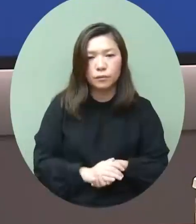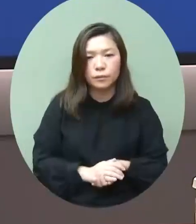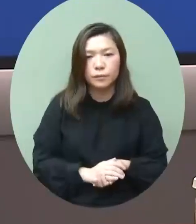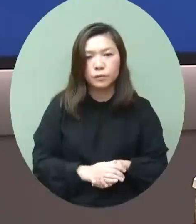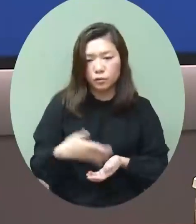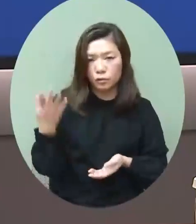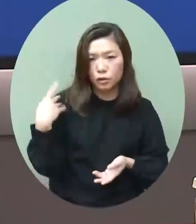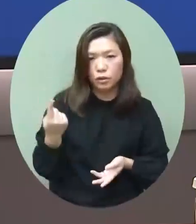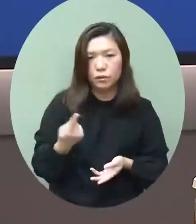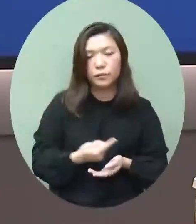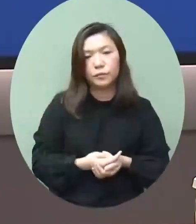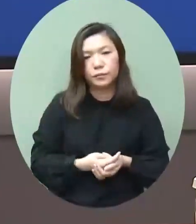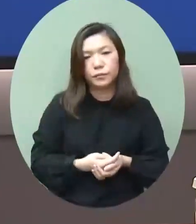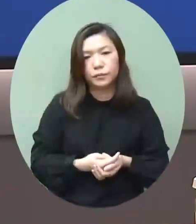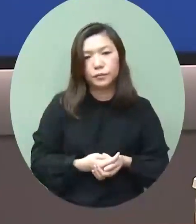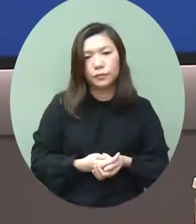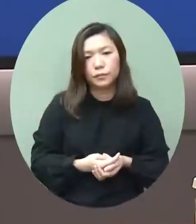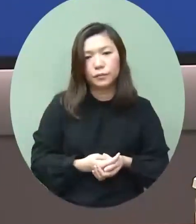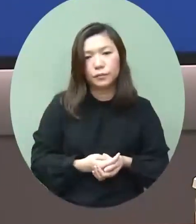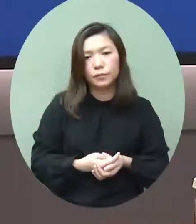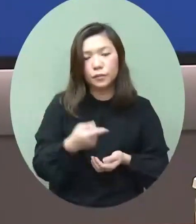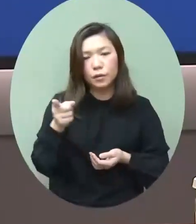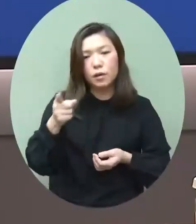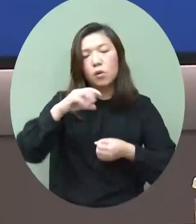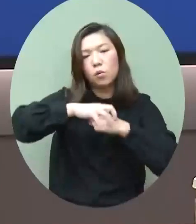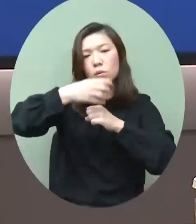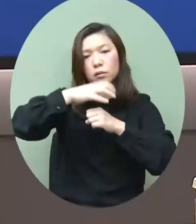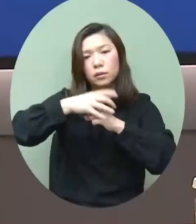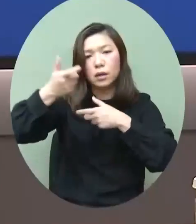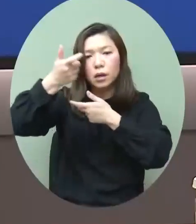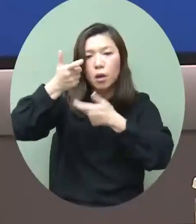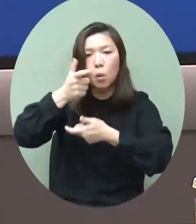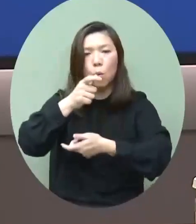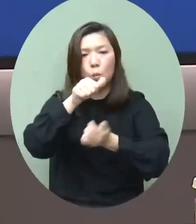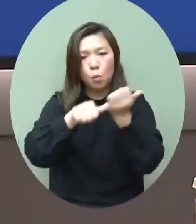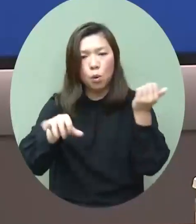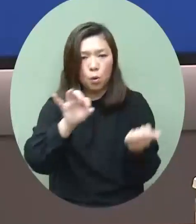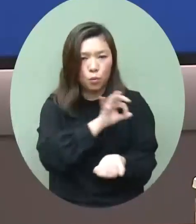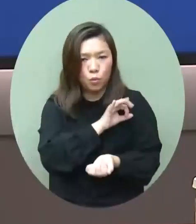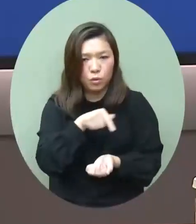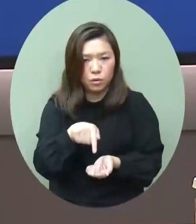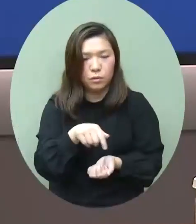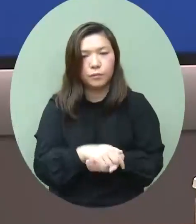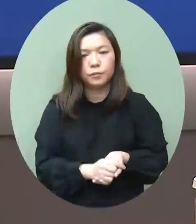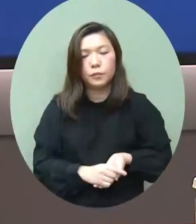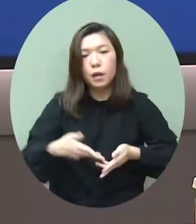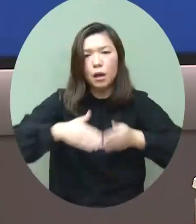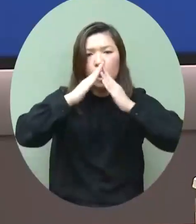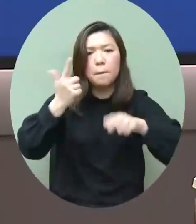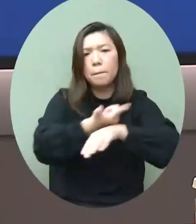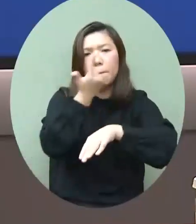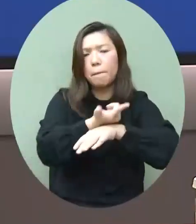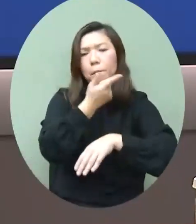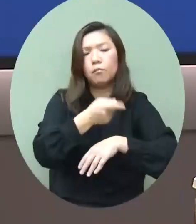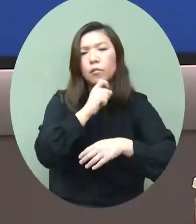昨天我亦都是和一個叫做國際商務委員會成立了很多年的